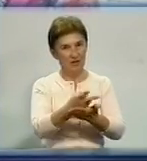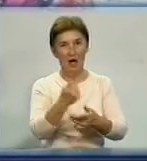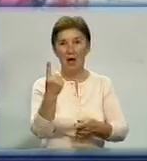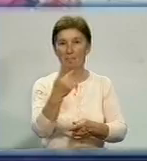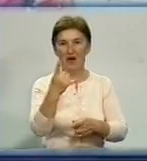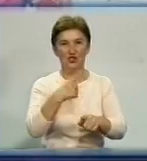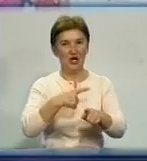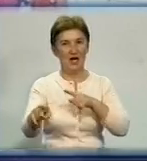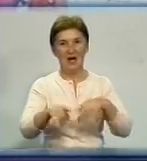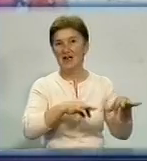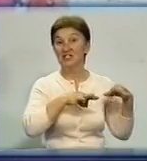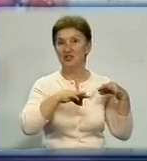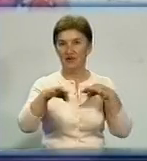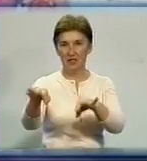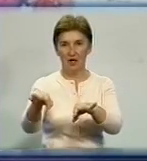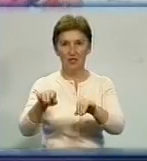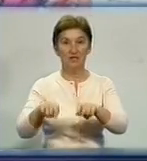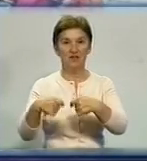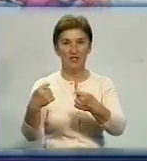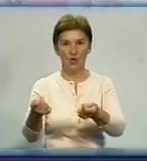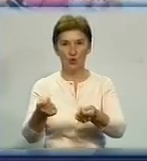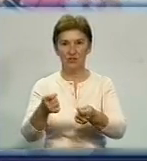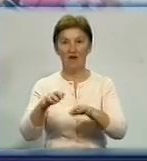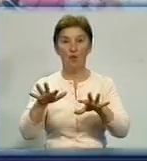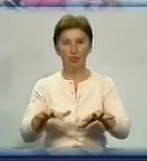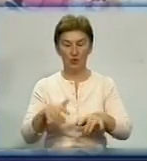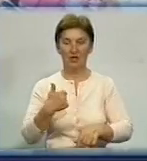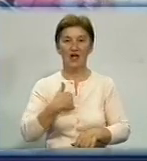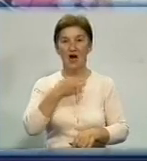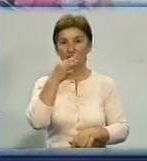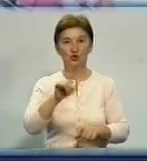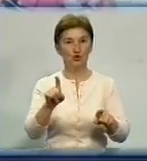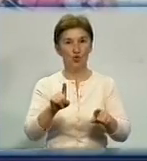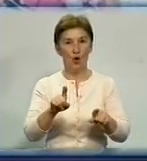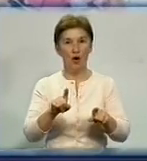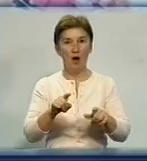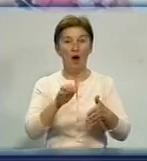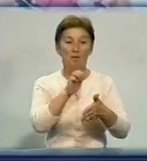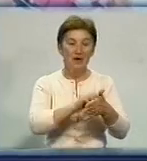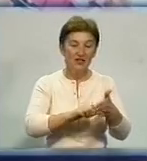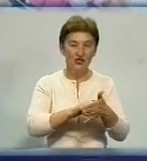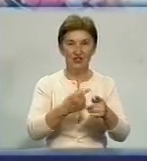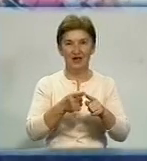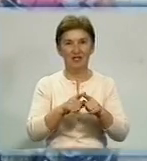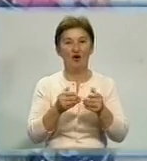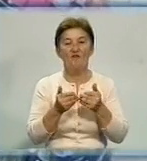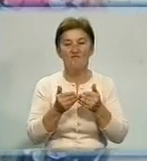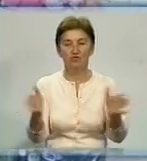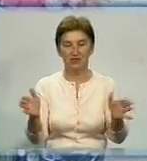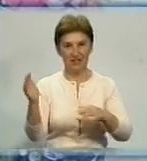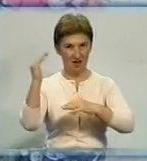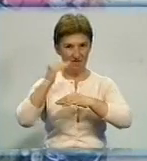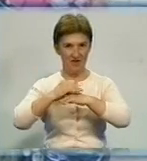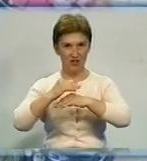допомога надається відповідно в пунктах. Я скажу, що тут причина – випускний вечір. Вчора іще відбувалися